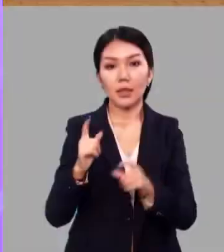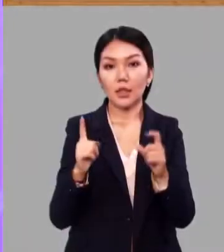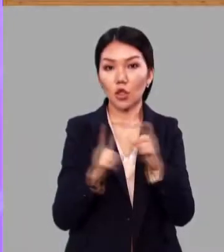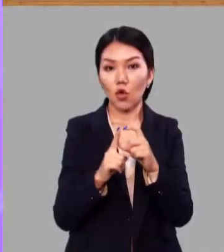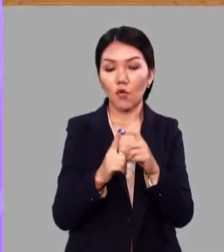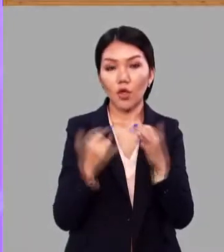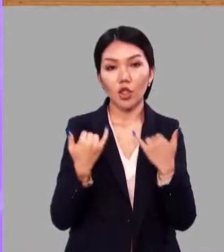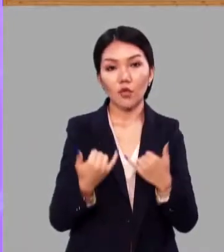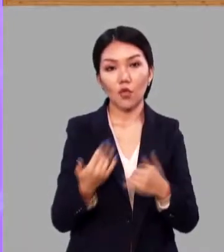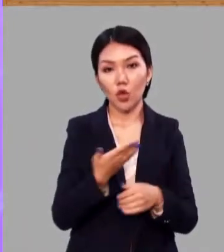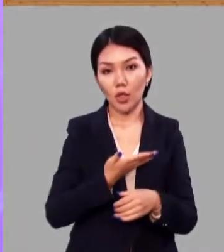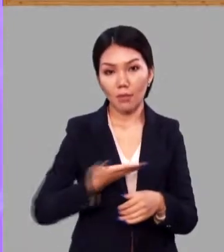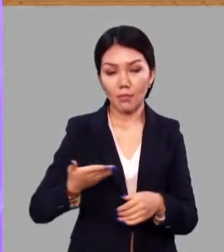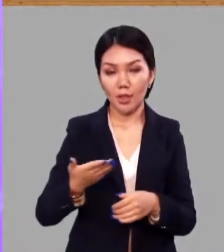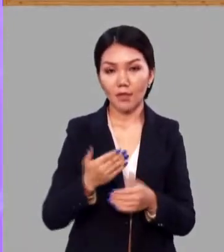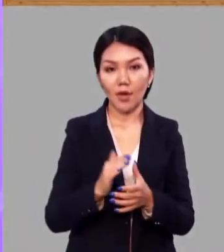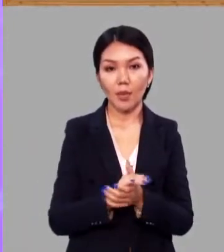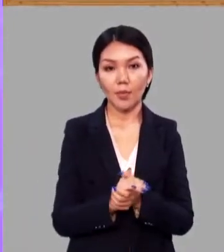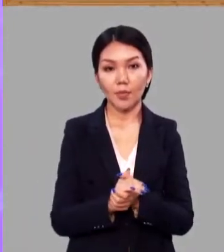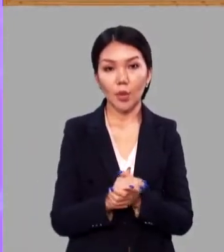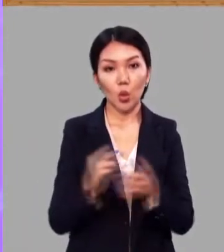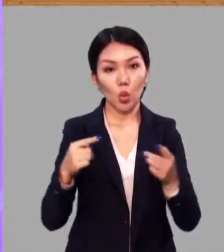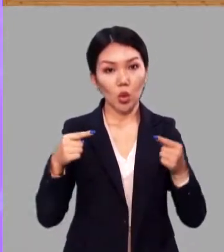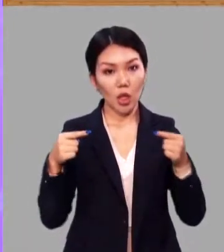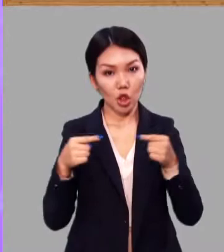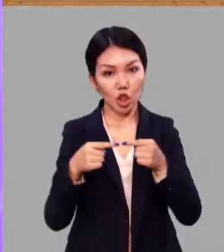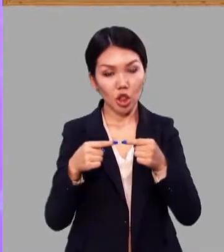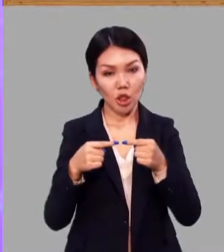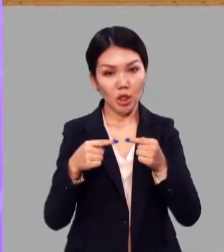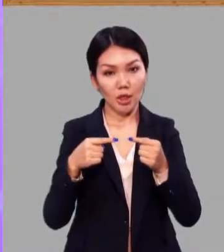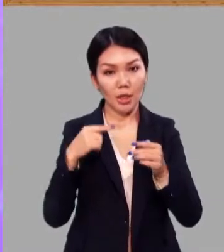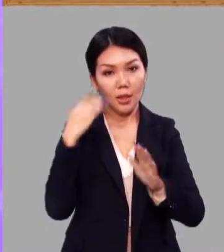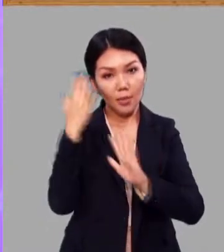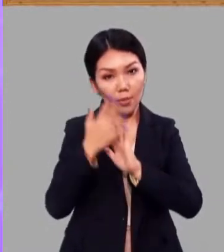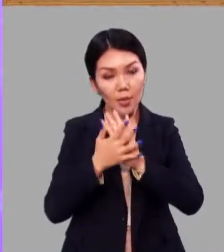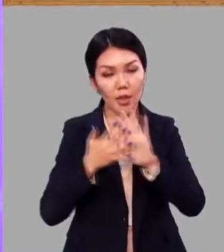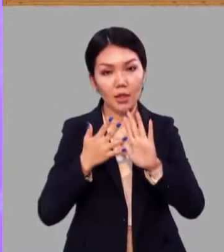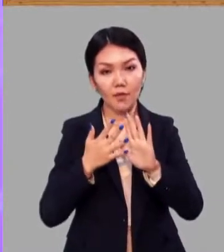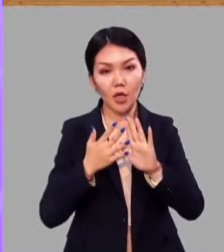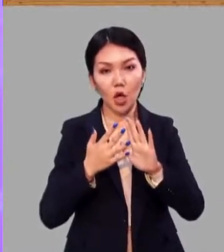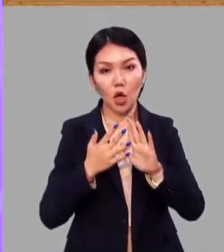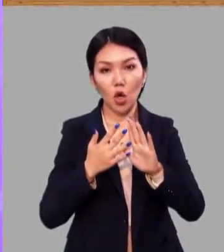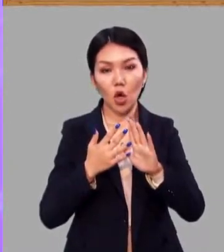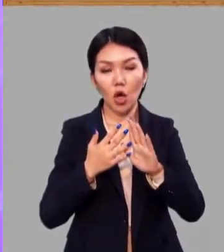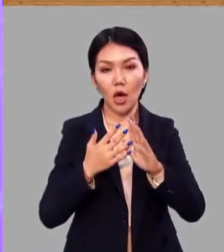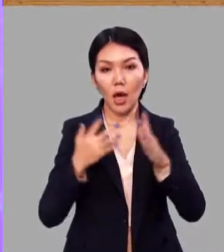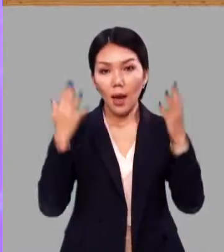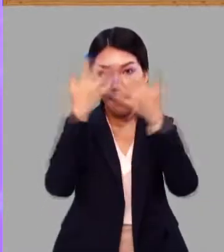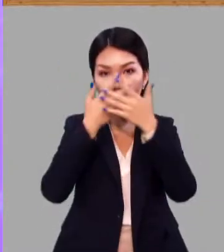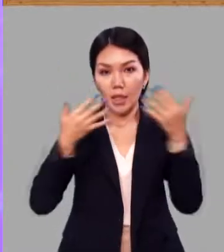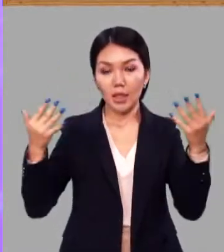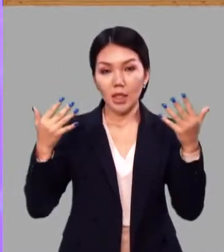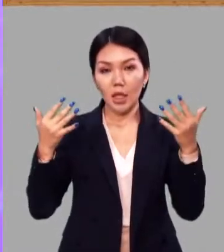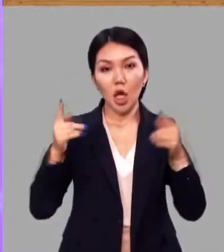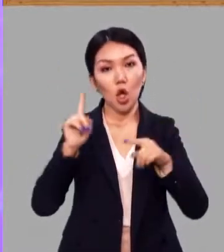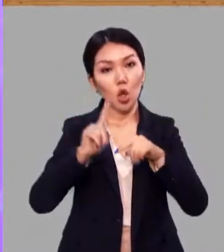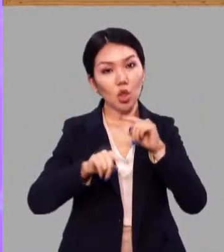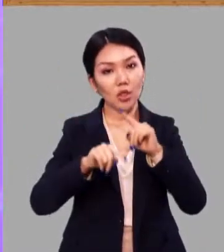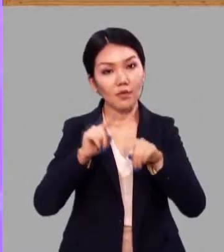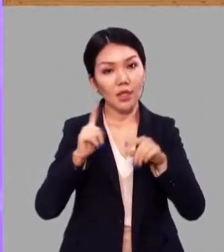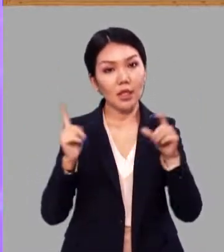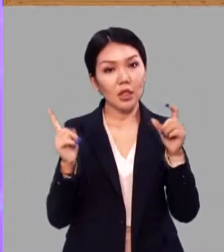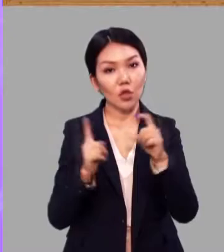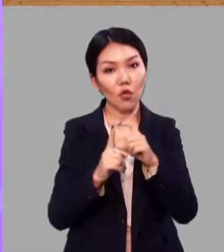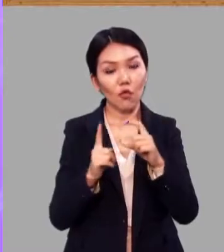Сегодня на уроке мы с вами уточним представление о признаках родственных